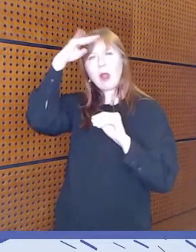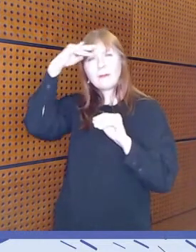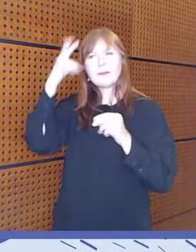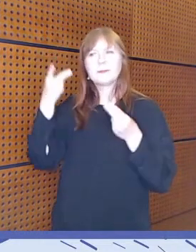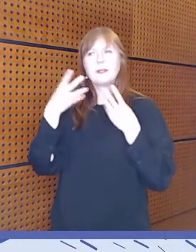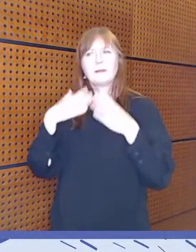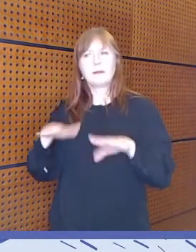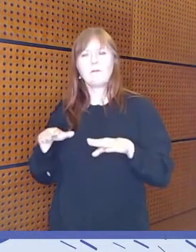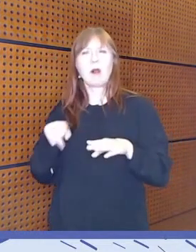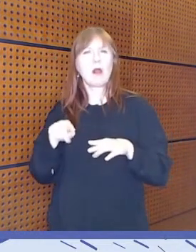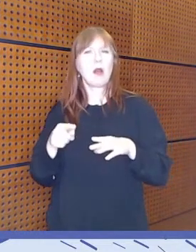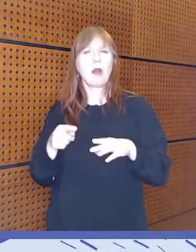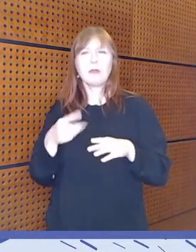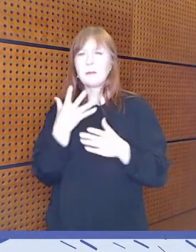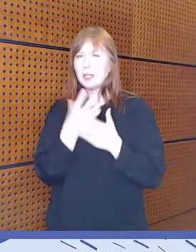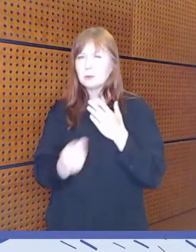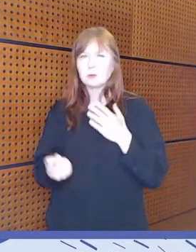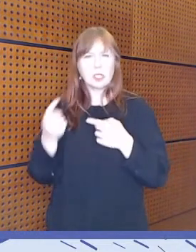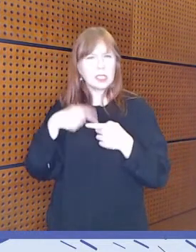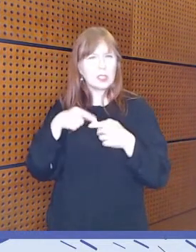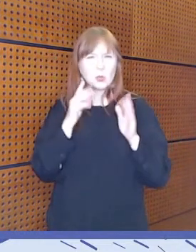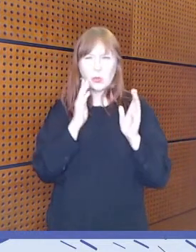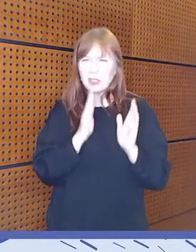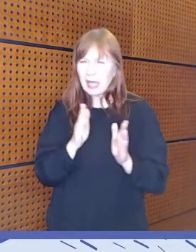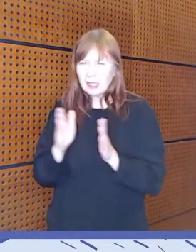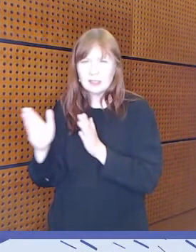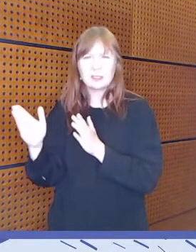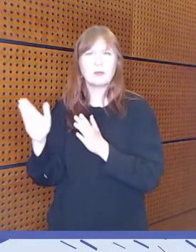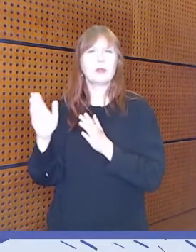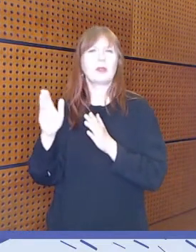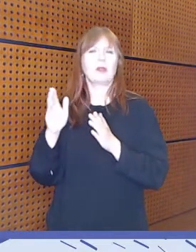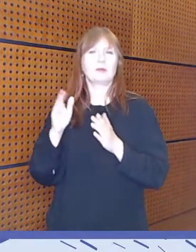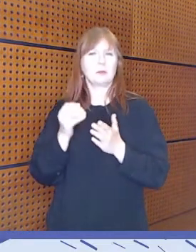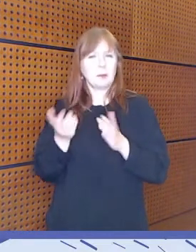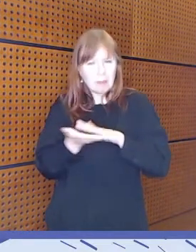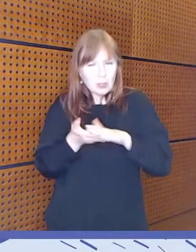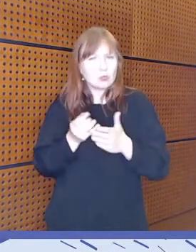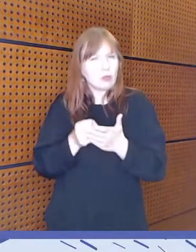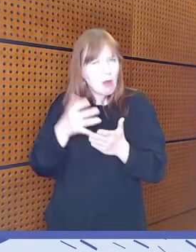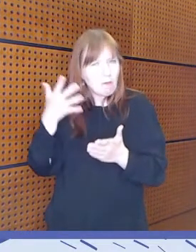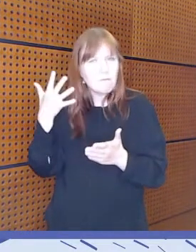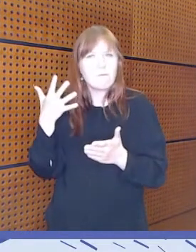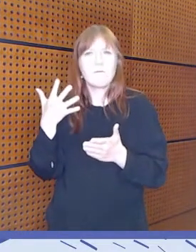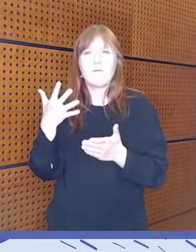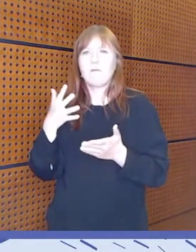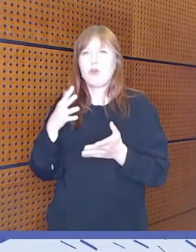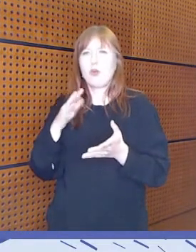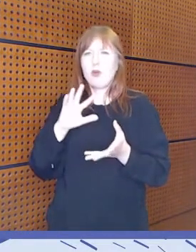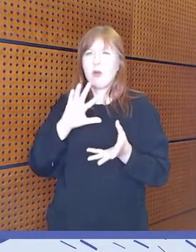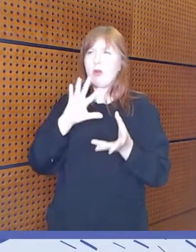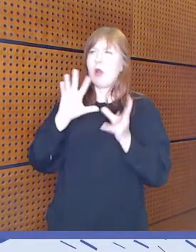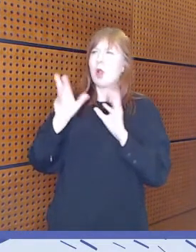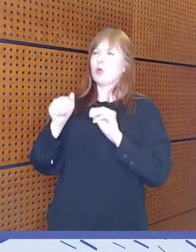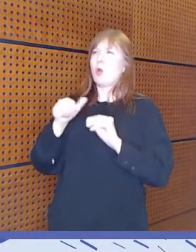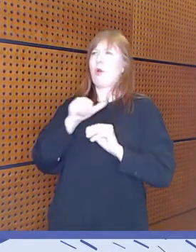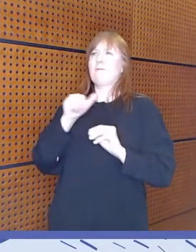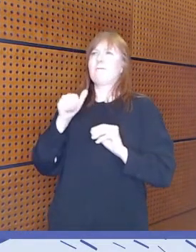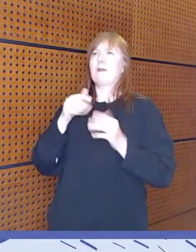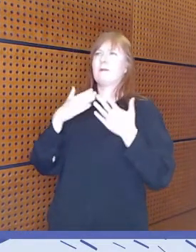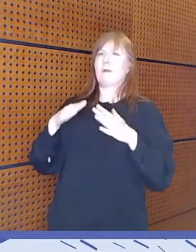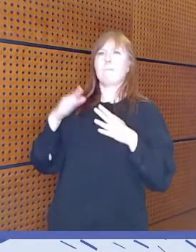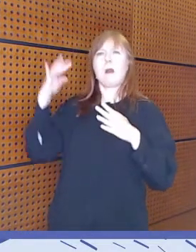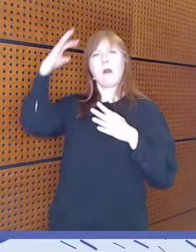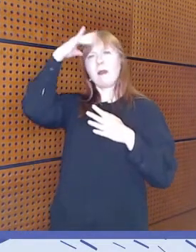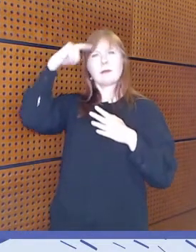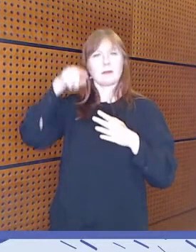ihan kaikkeen järjestämiseen liittyvänä periaatteena, arvona ja semmoisena kokonaisvaltaisena tapana ajatella. Ja mun